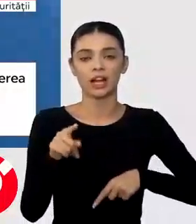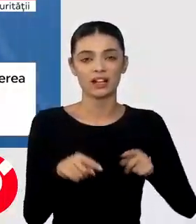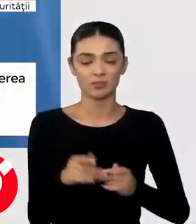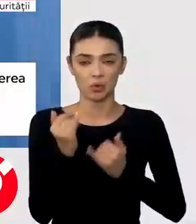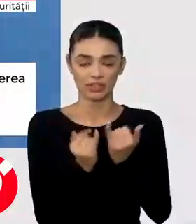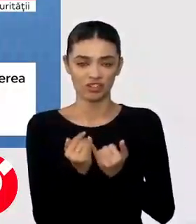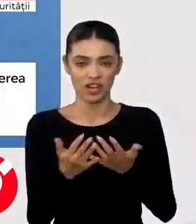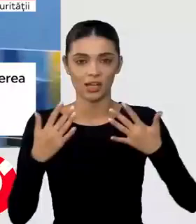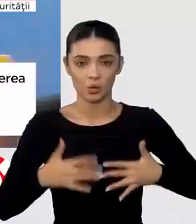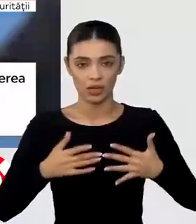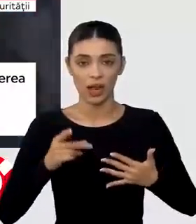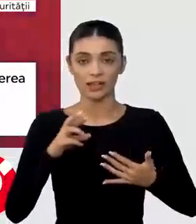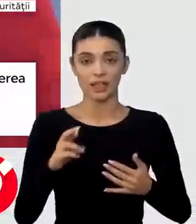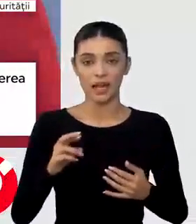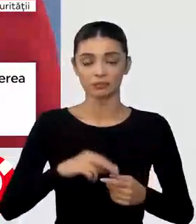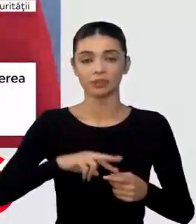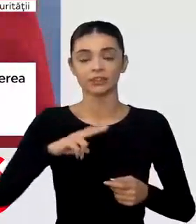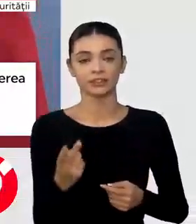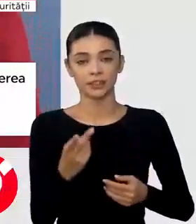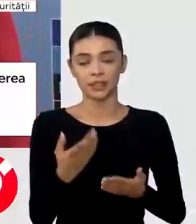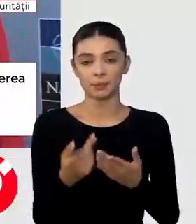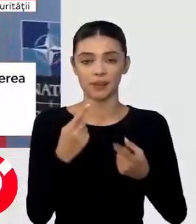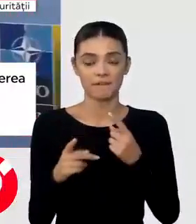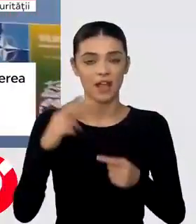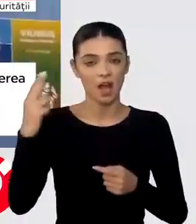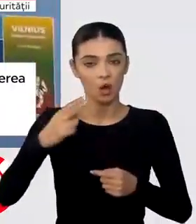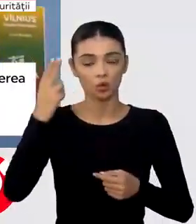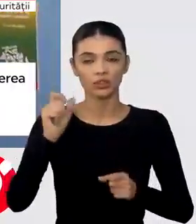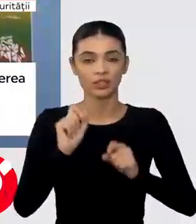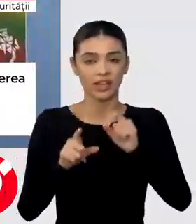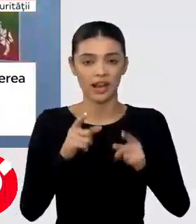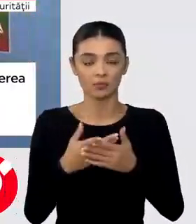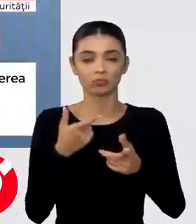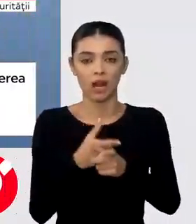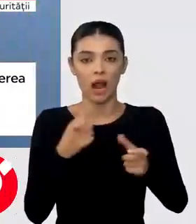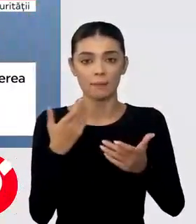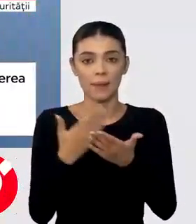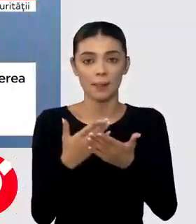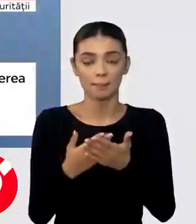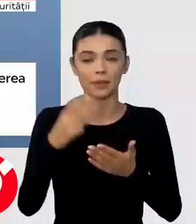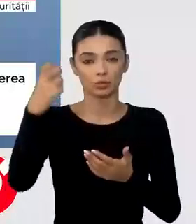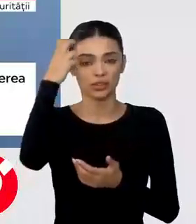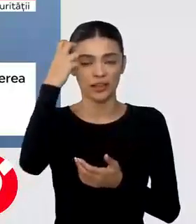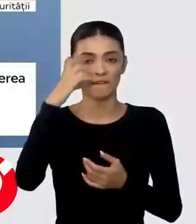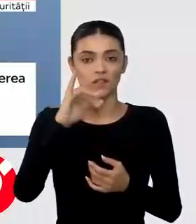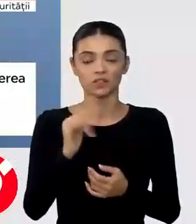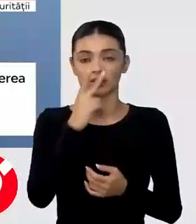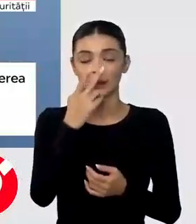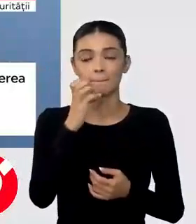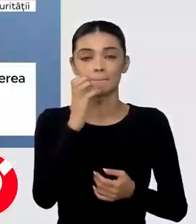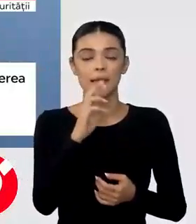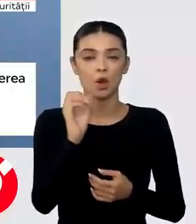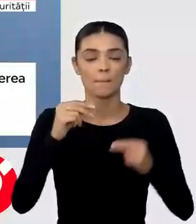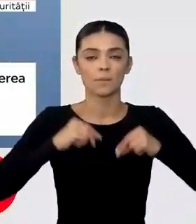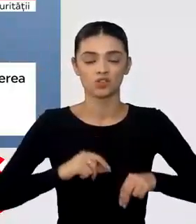al Ucrainei. a continuat exporturile de armament către Chiev. Erdoğan chiar